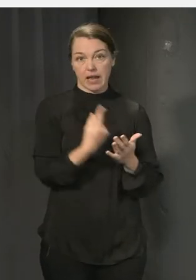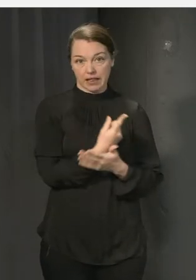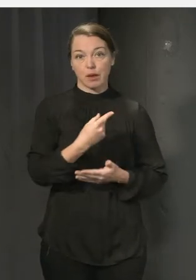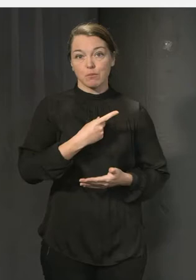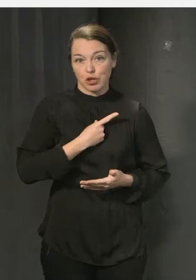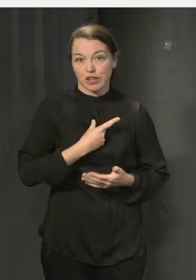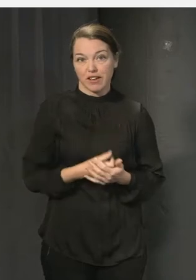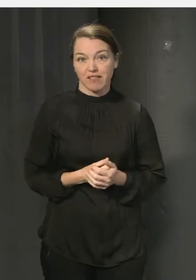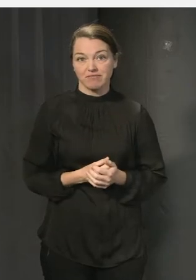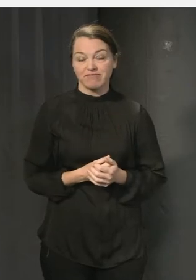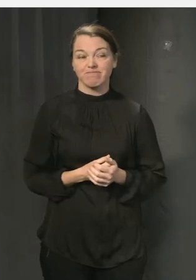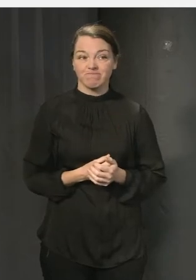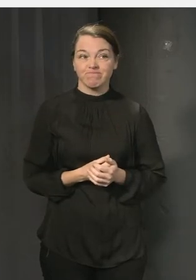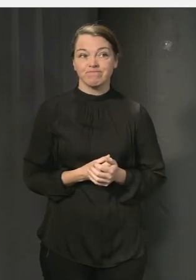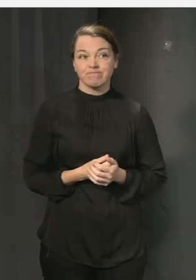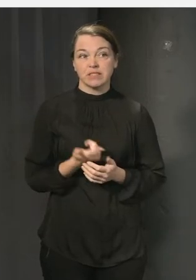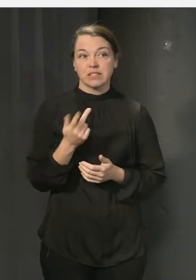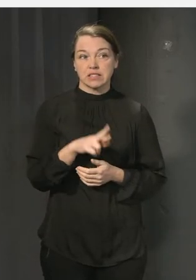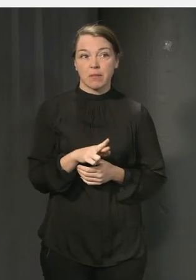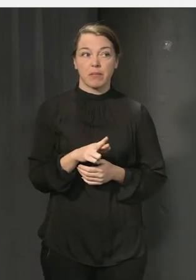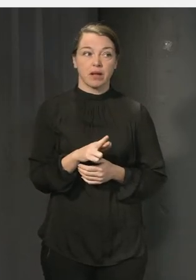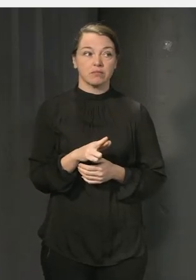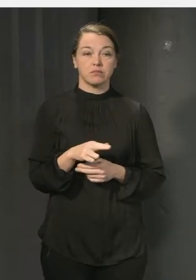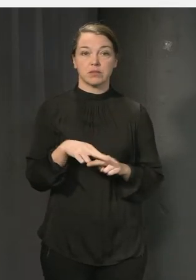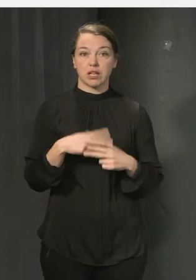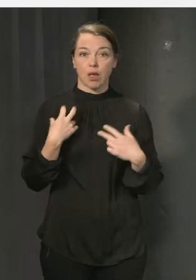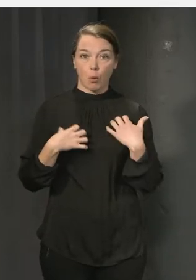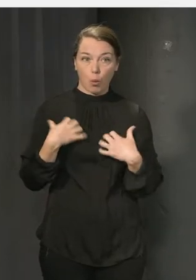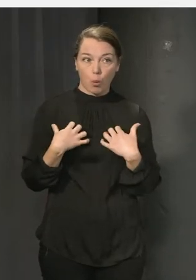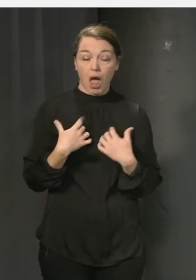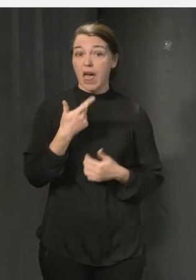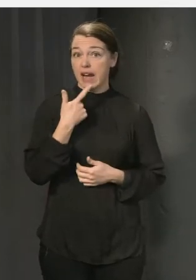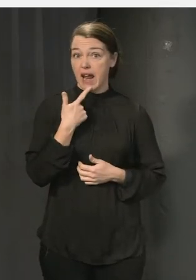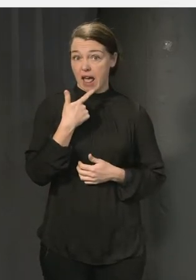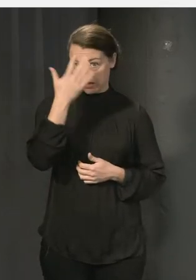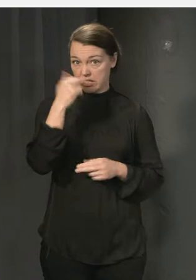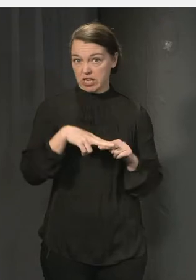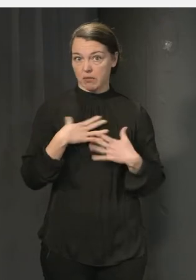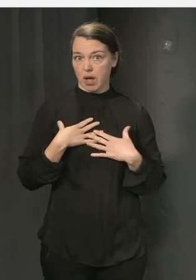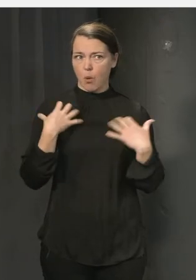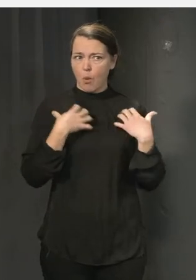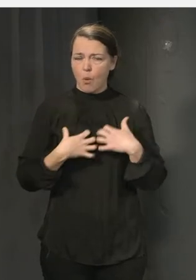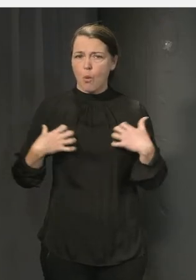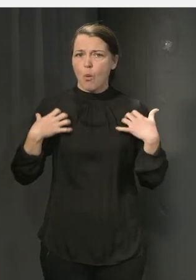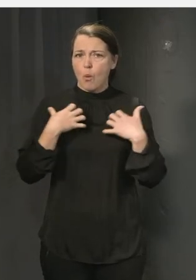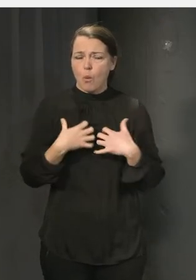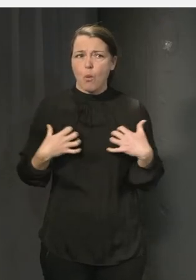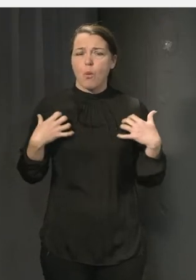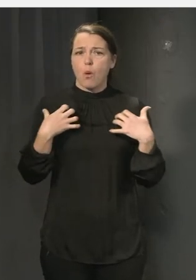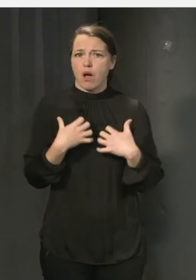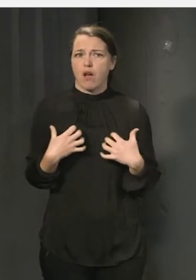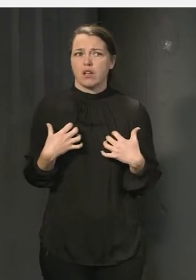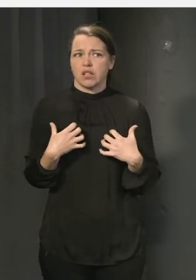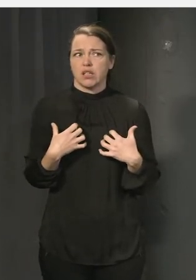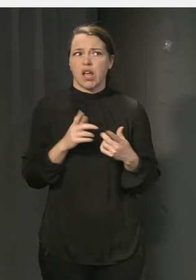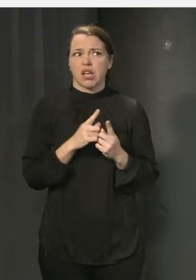Man kan ju då vara orolig, rädd till och med. Gå omkring och vara ängslig för att bli